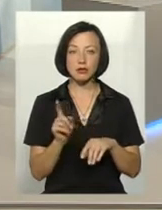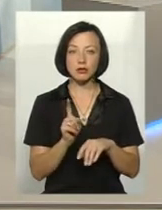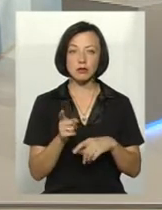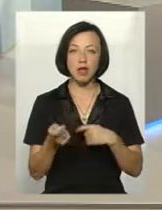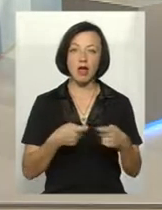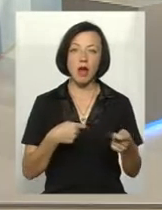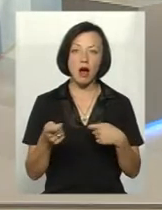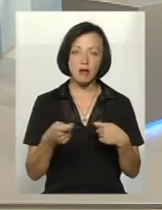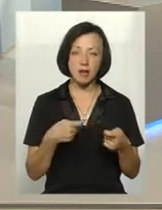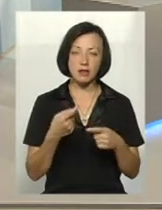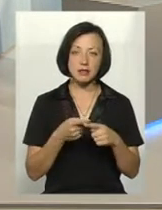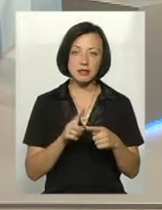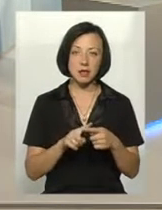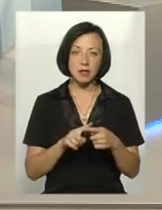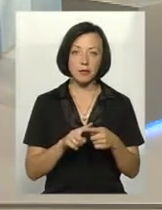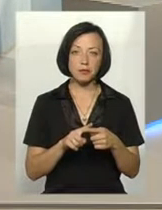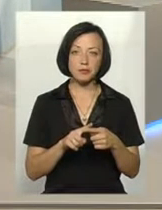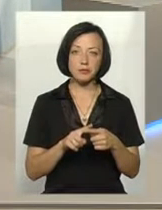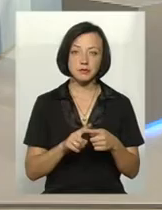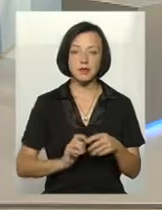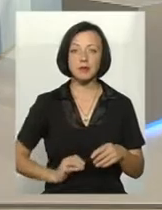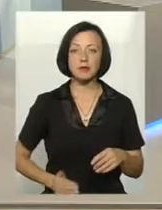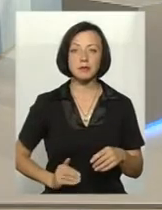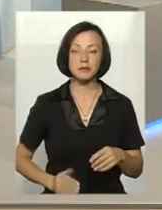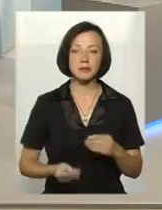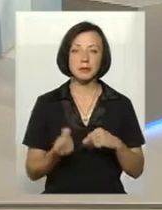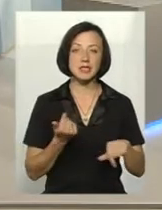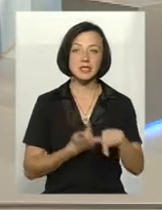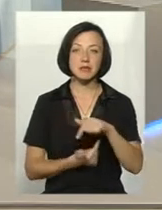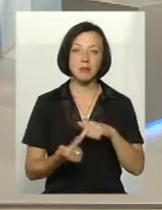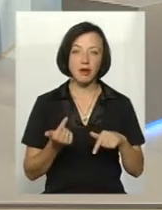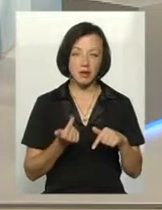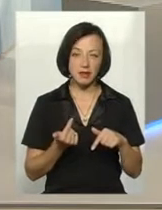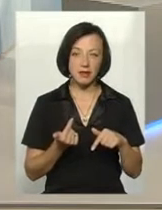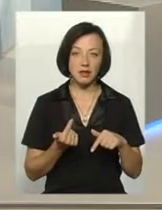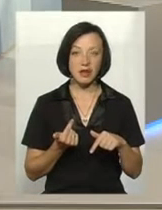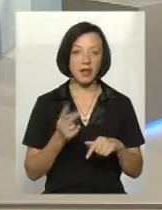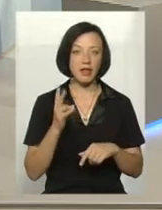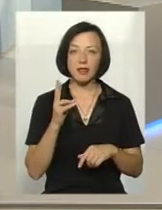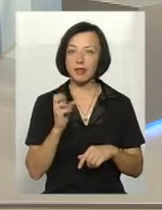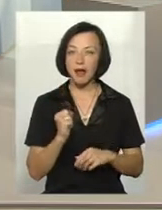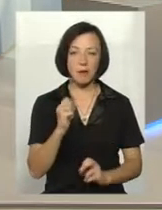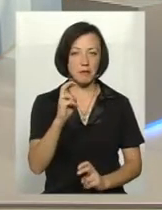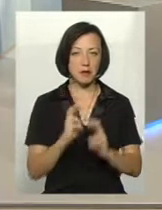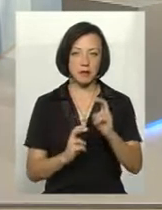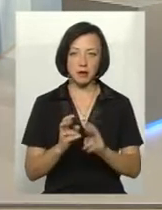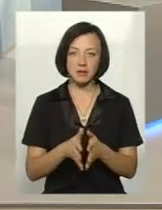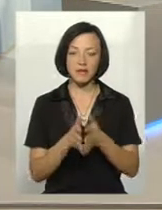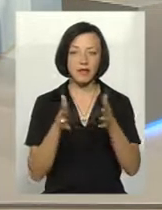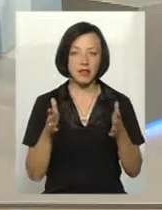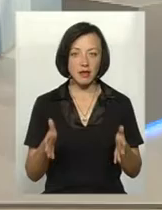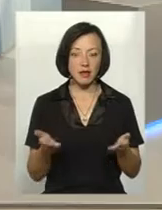ярмархи, це займаються приватні підприємці, фізичні особи, тобто не підприємства великі,